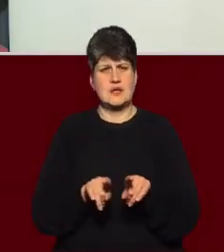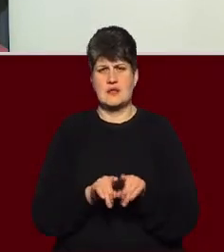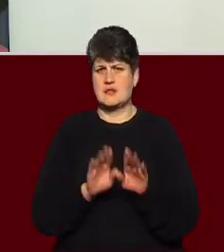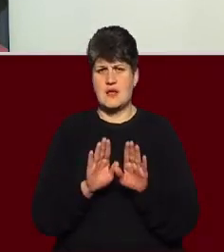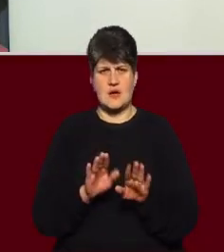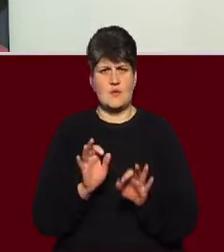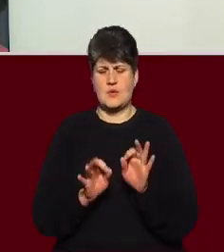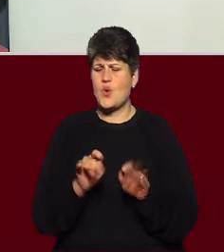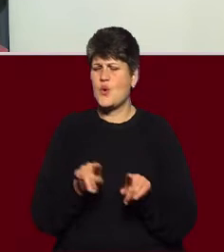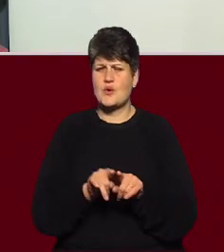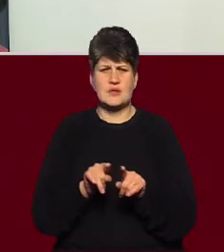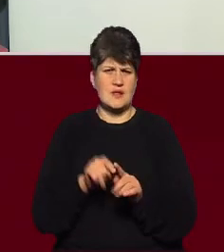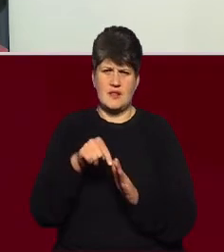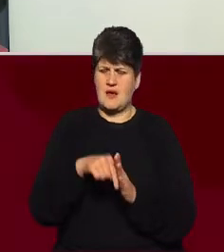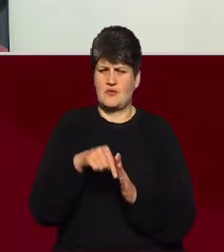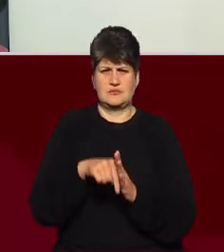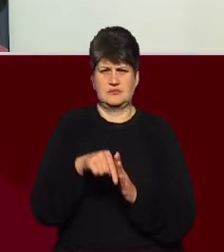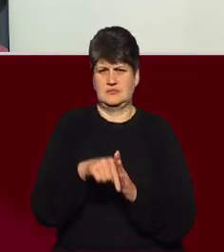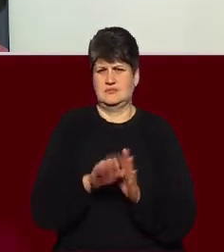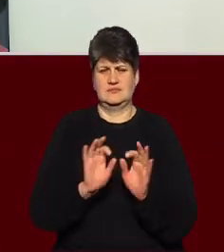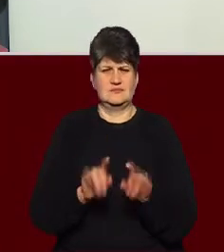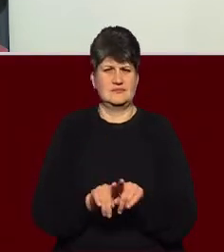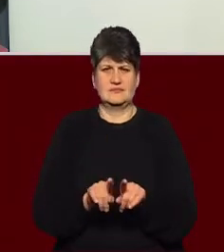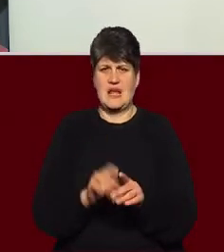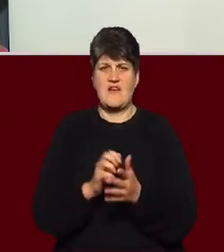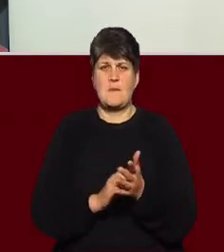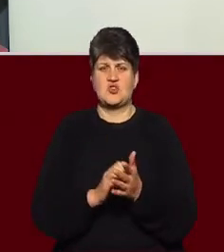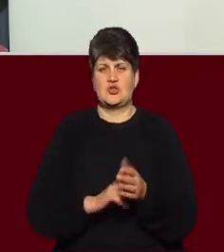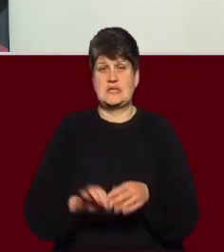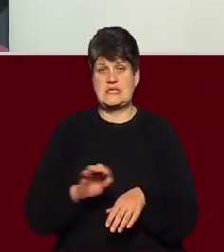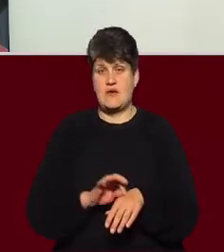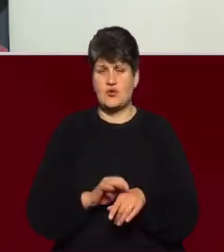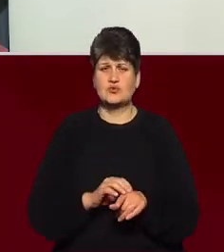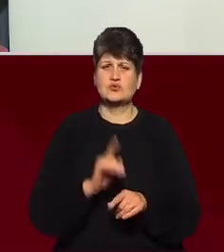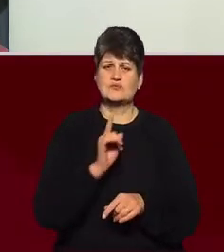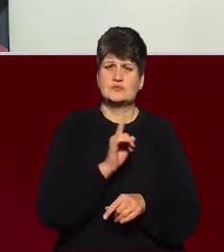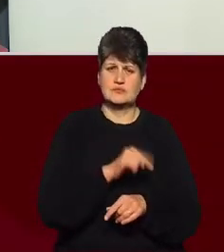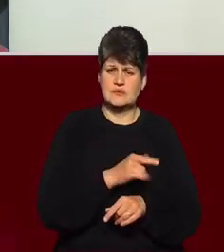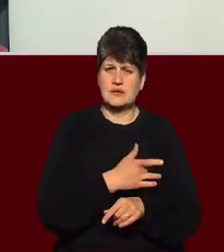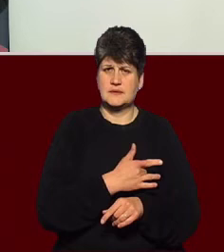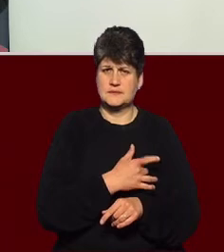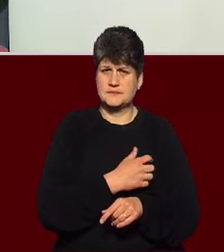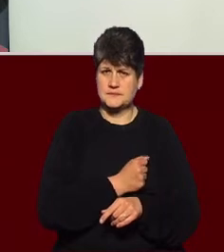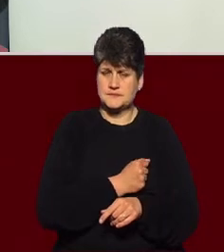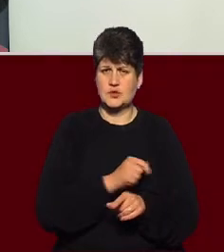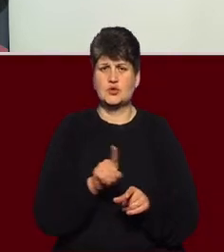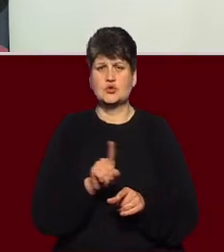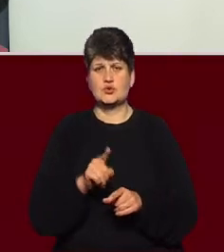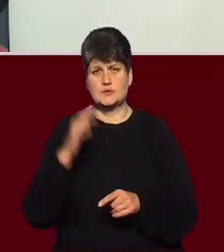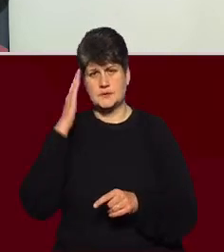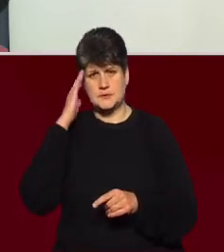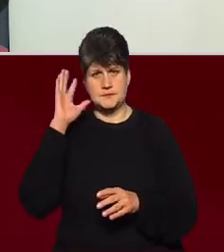причина захворювання, що при інфаркті міокарда, що при ішемічному інсульті.